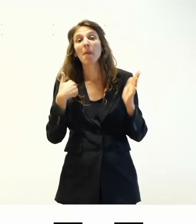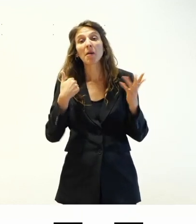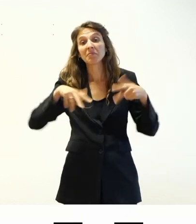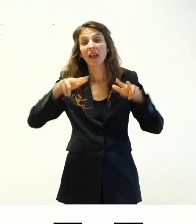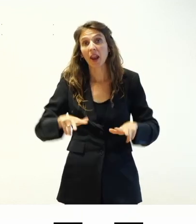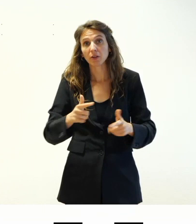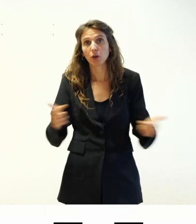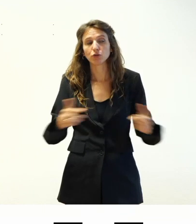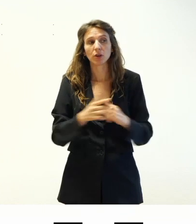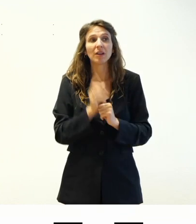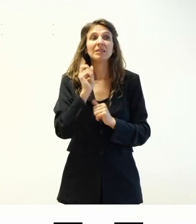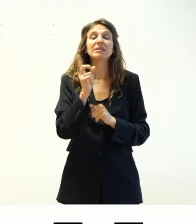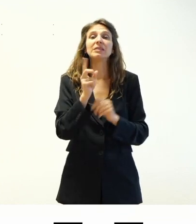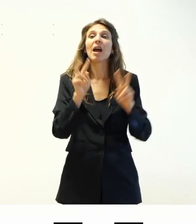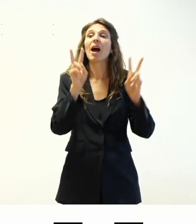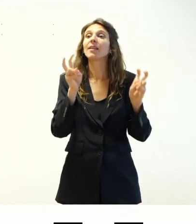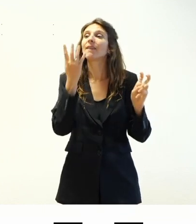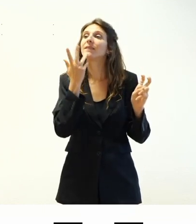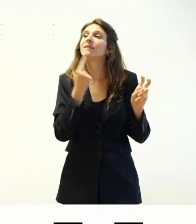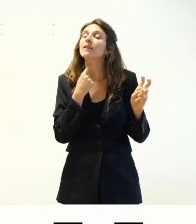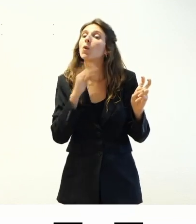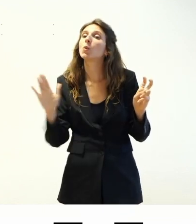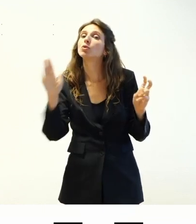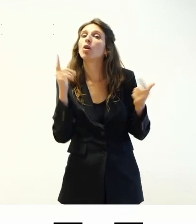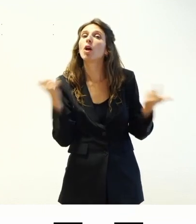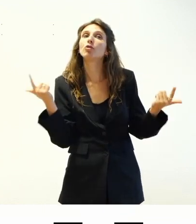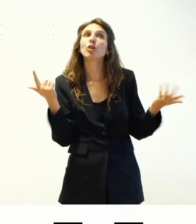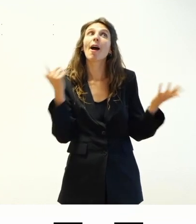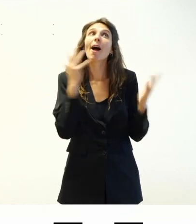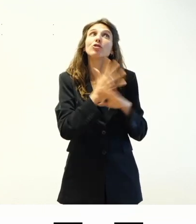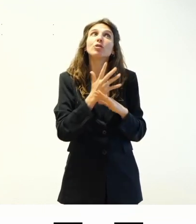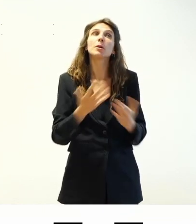e se non trovate il tema che fa per voi per quanto riguarda l'accessibilità